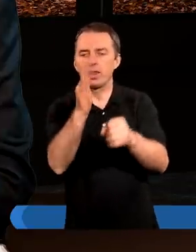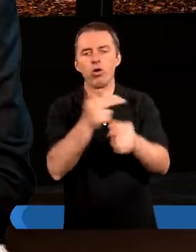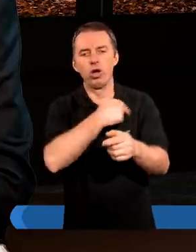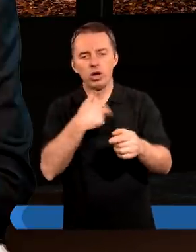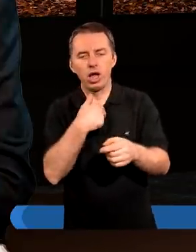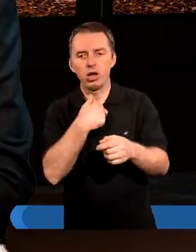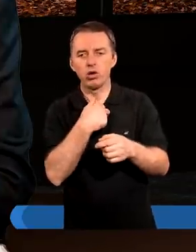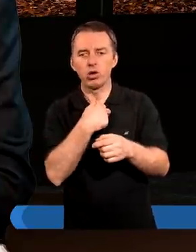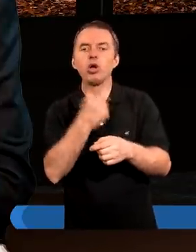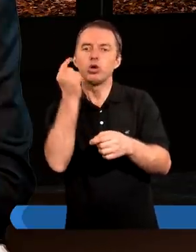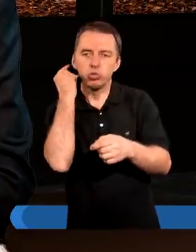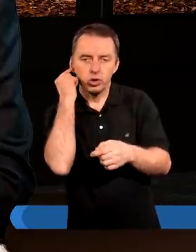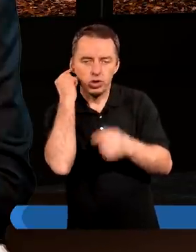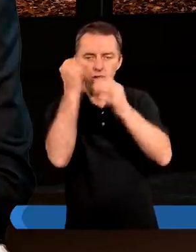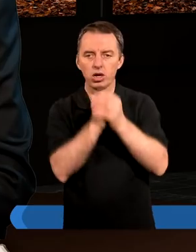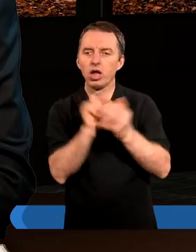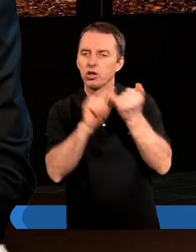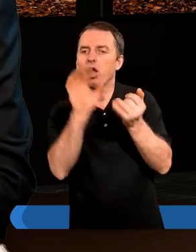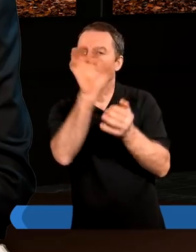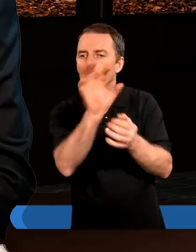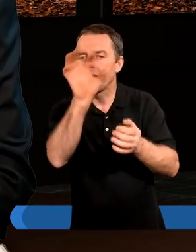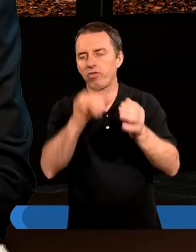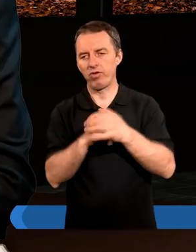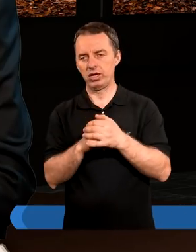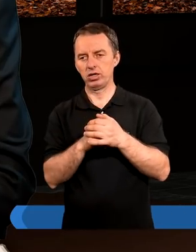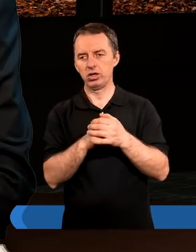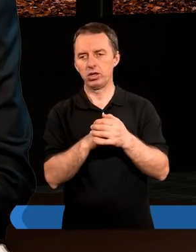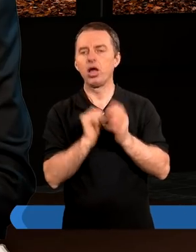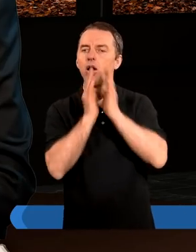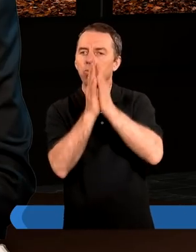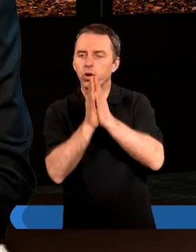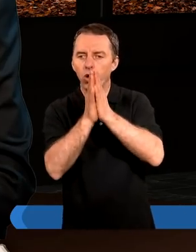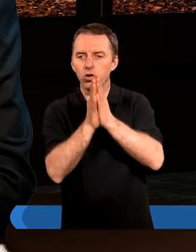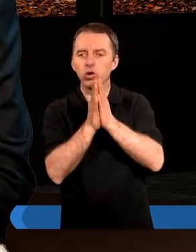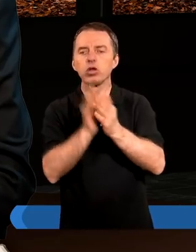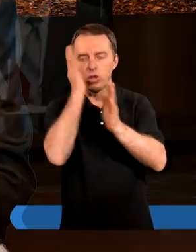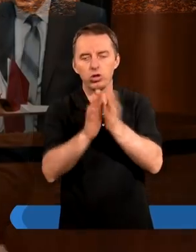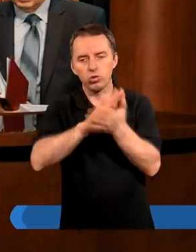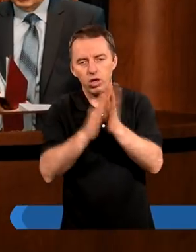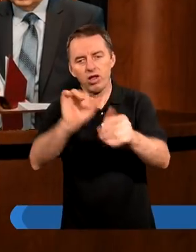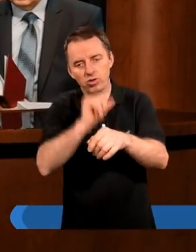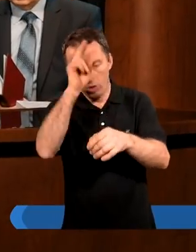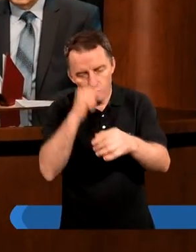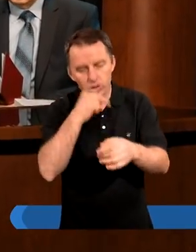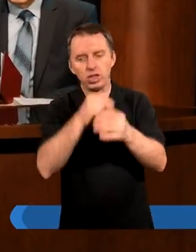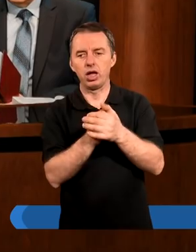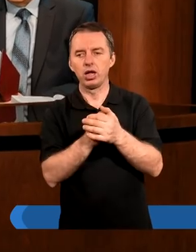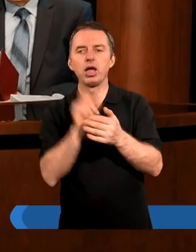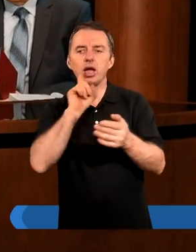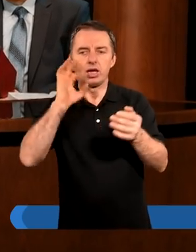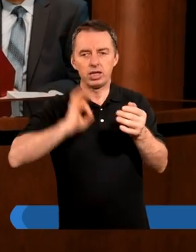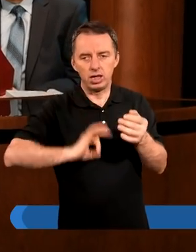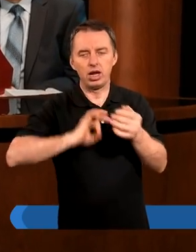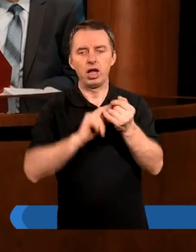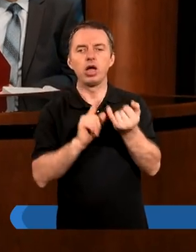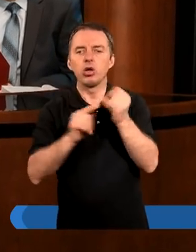nas słyszeć i obserwować. Tę prośbę składam w imię Ojca i